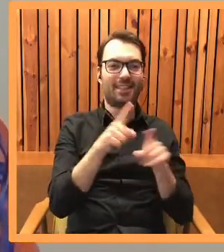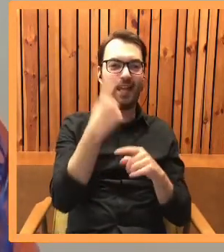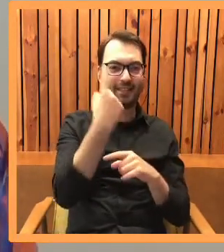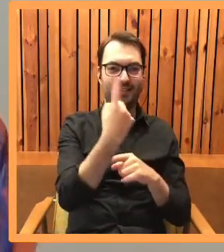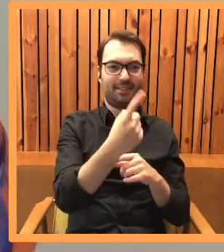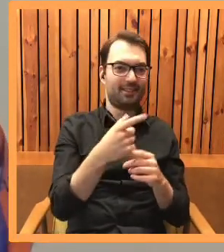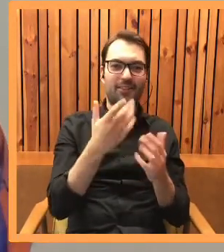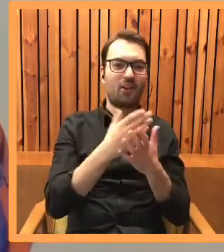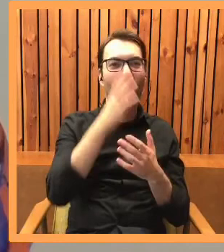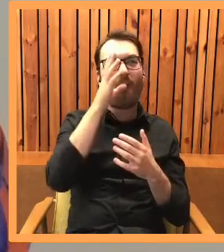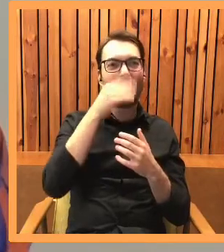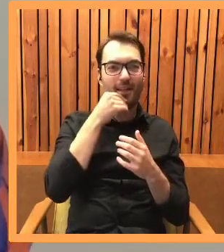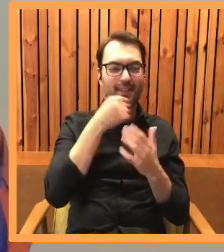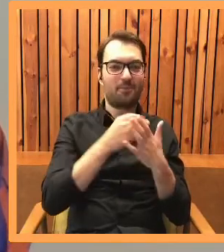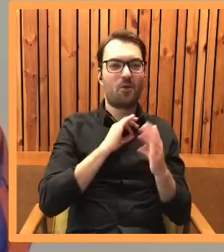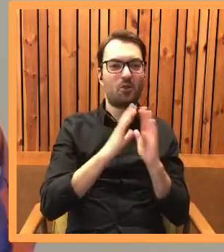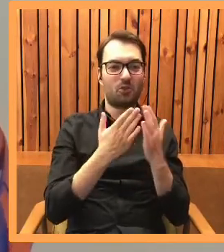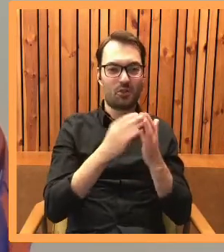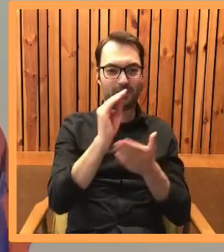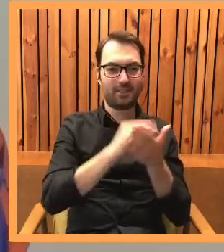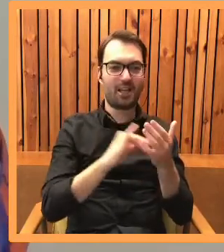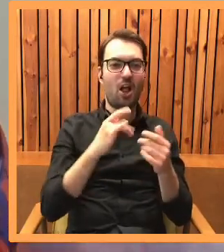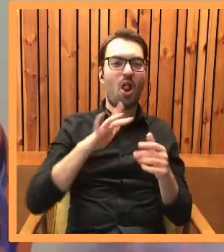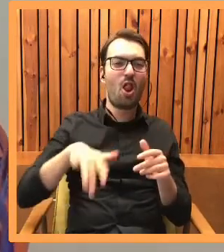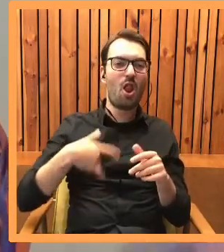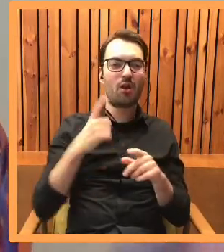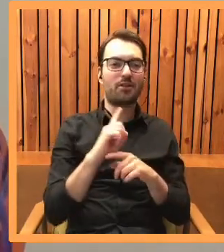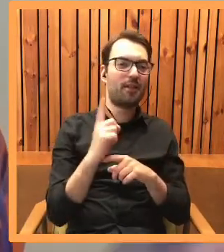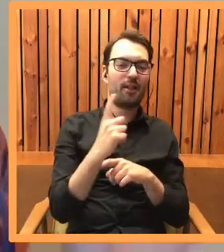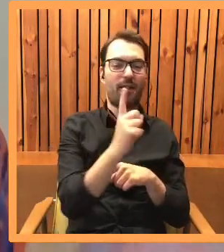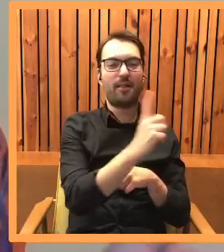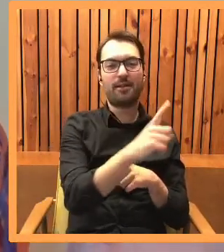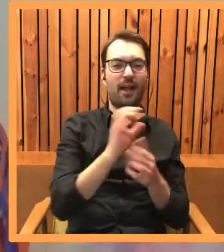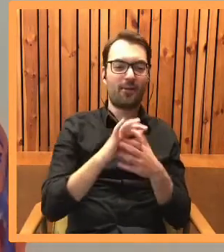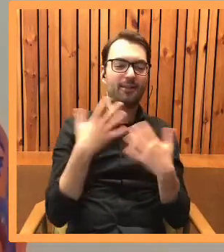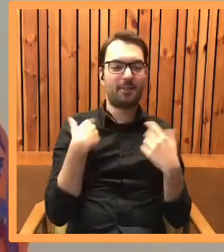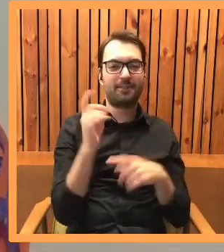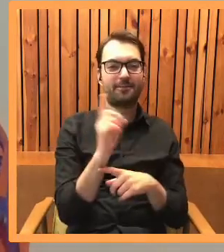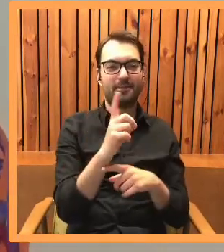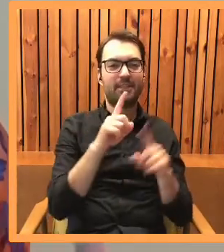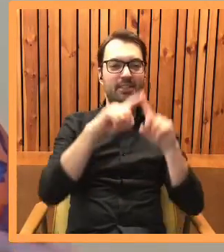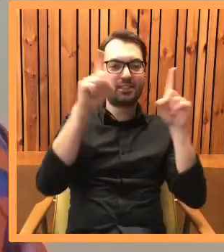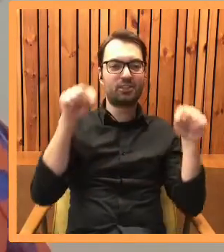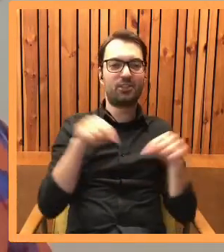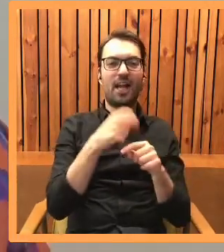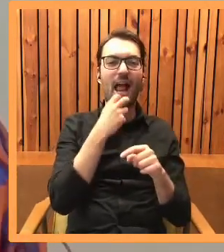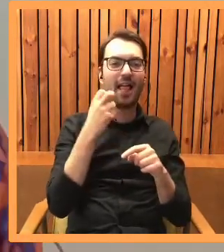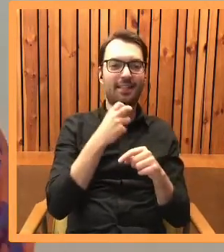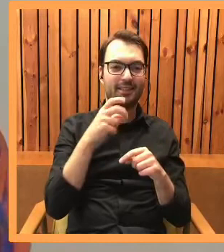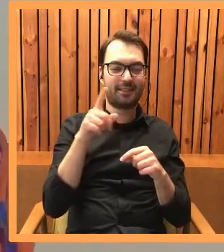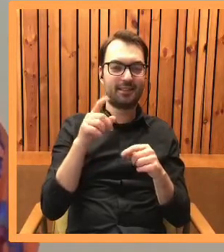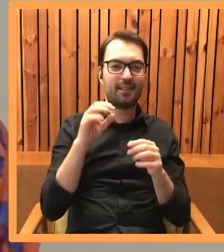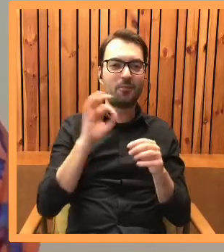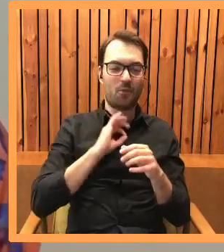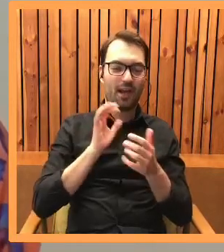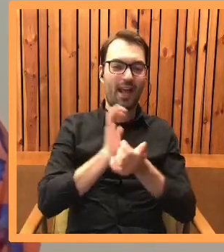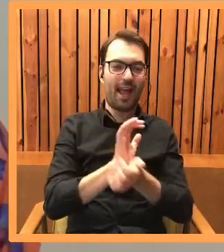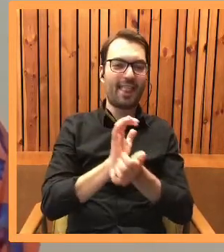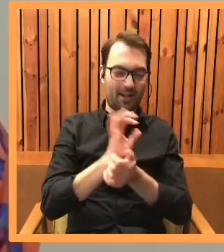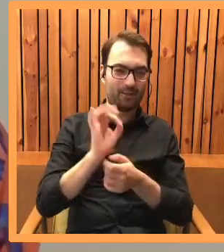obrazki. Dlatego w swojej książce, kiedy Lord przechodzi obok skrzynki z elektryką, to tutaj za radą mojego redaktora,